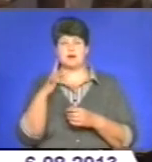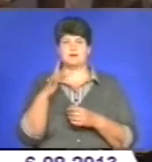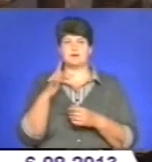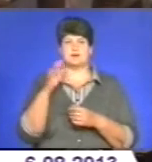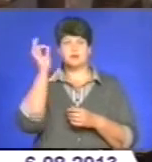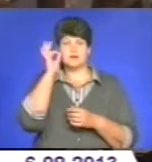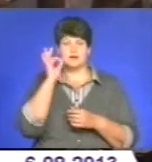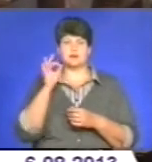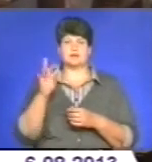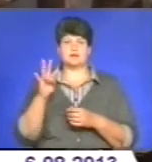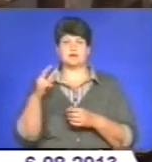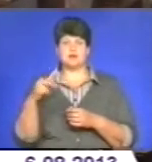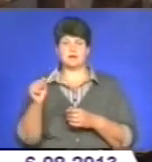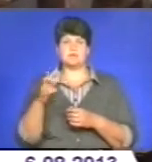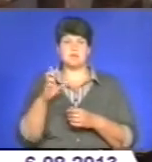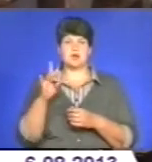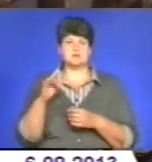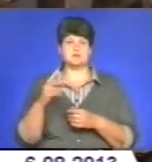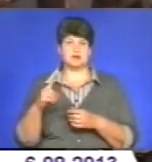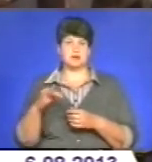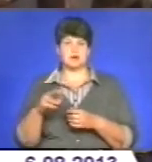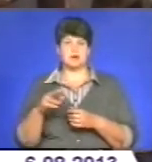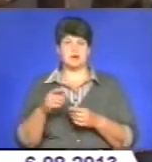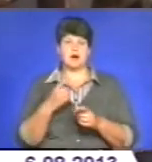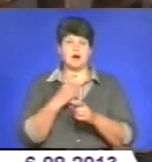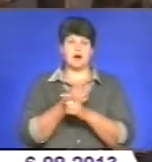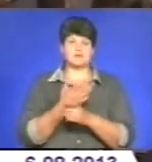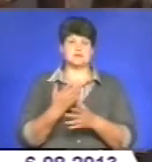Нідерланди, Бразилія, Австрія.